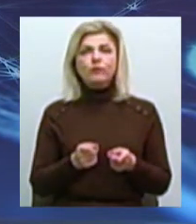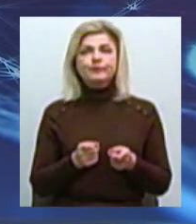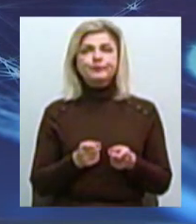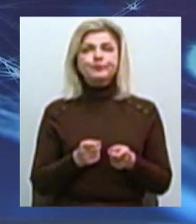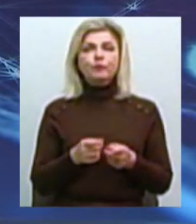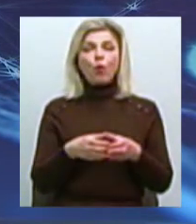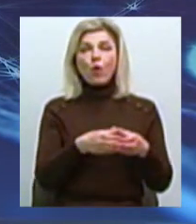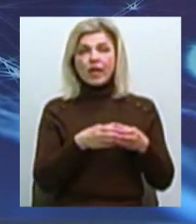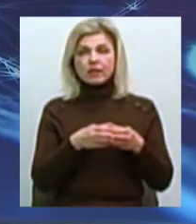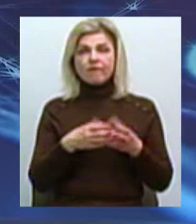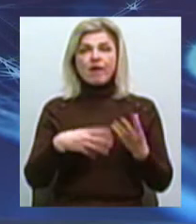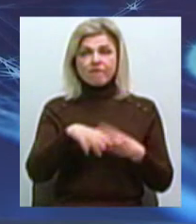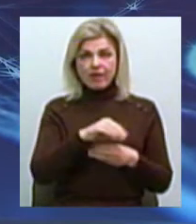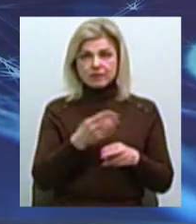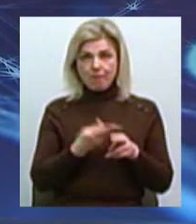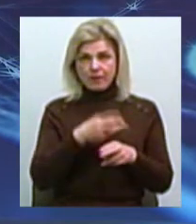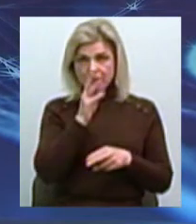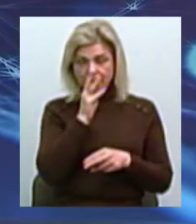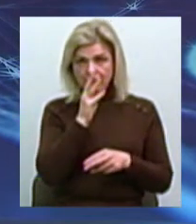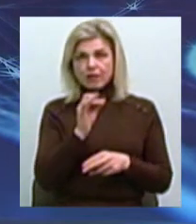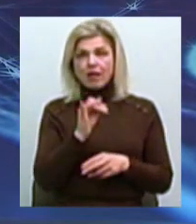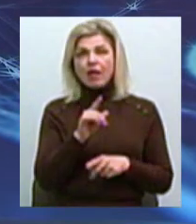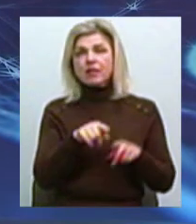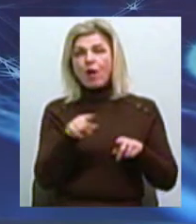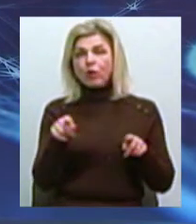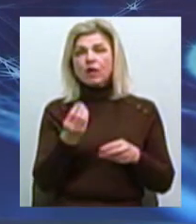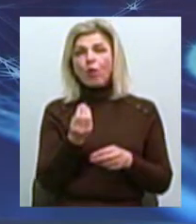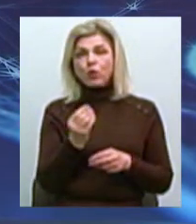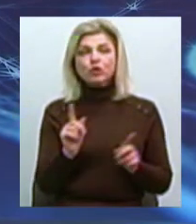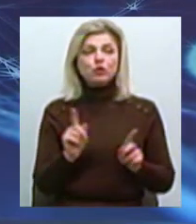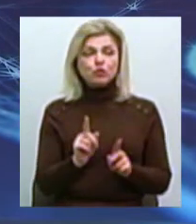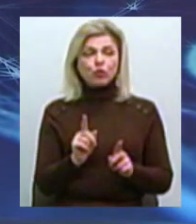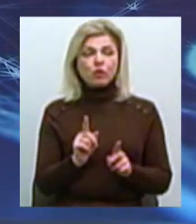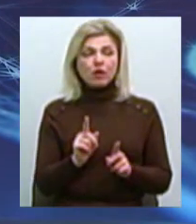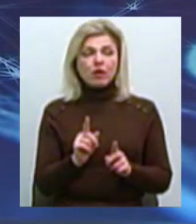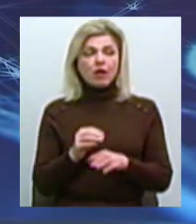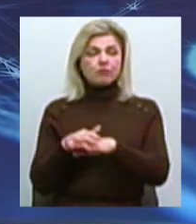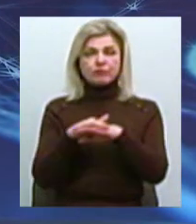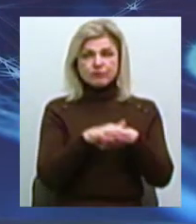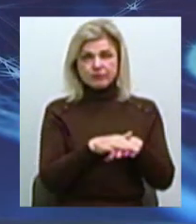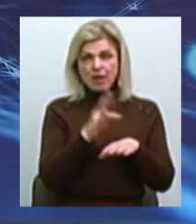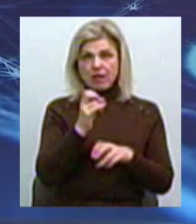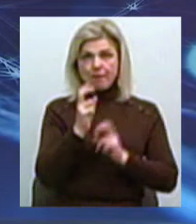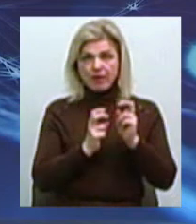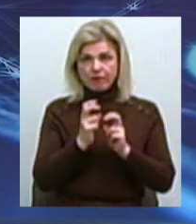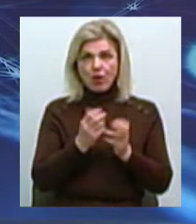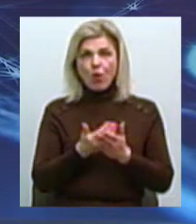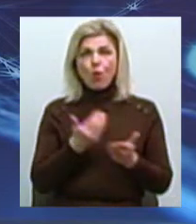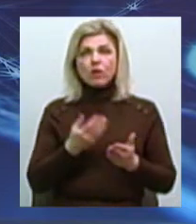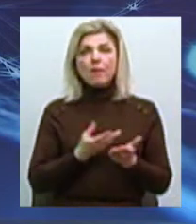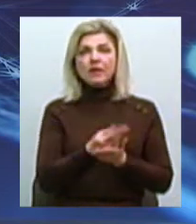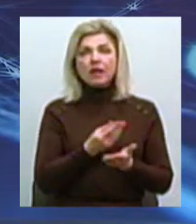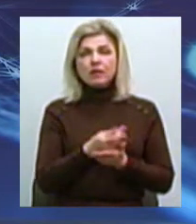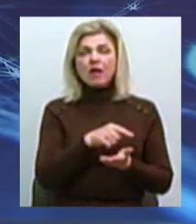колектив весь без заробітної плати і деякі кошти, які заходять на підприємство від платежів Вони